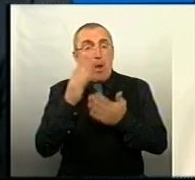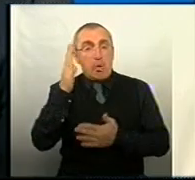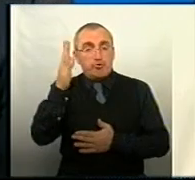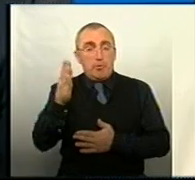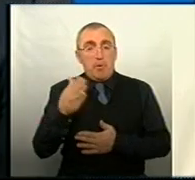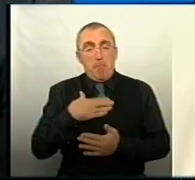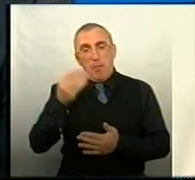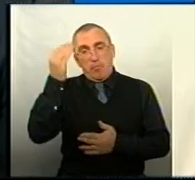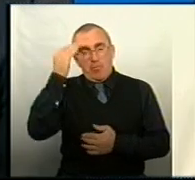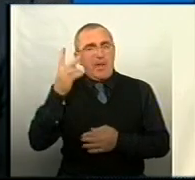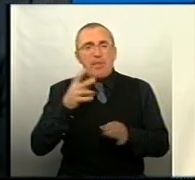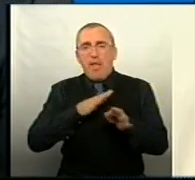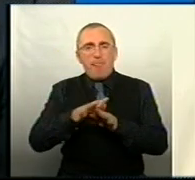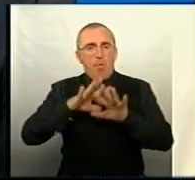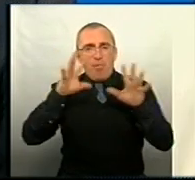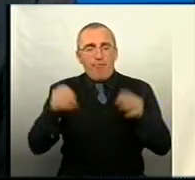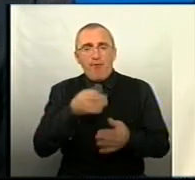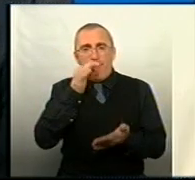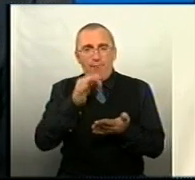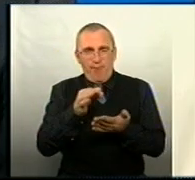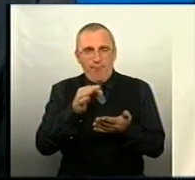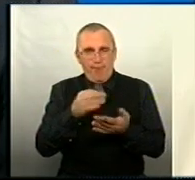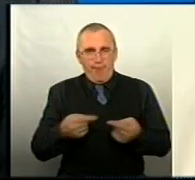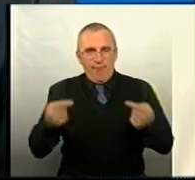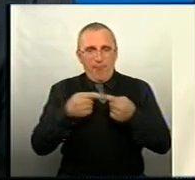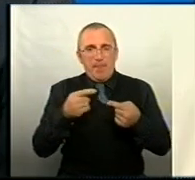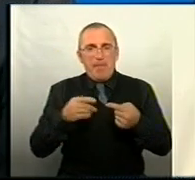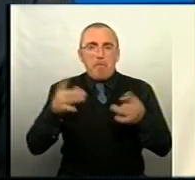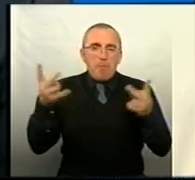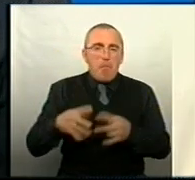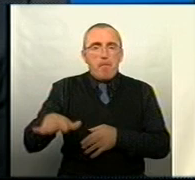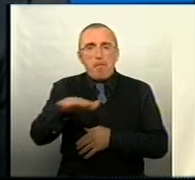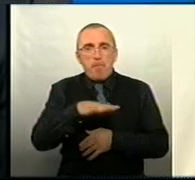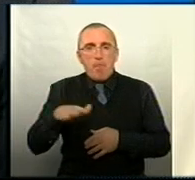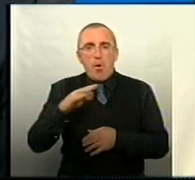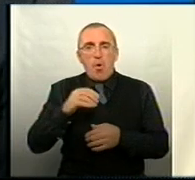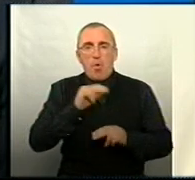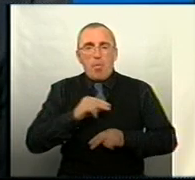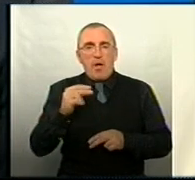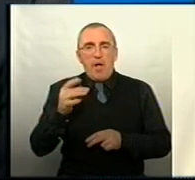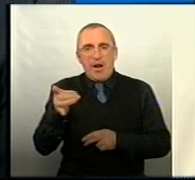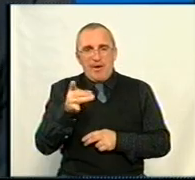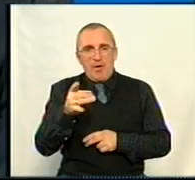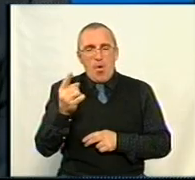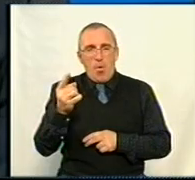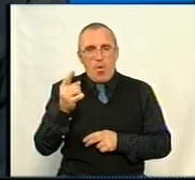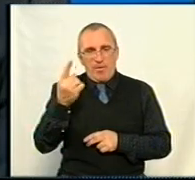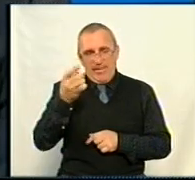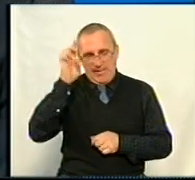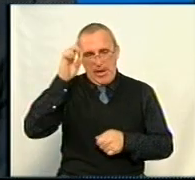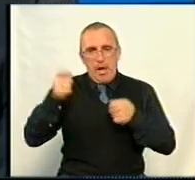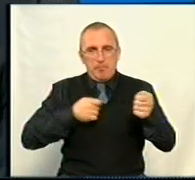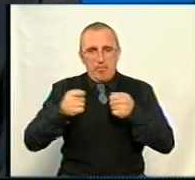на мій погляд, не в повній мірі відповідає потребам все-таки територій, де працюють голови районних державних адміністрацій,